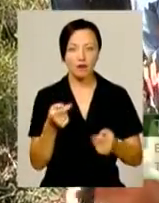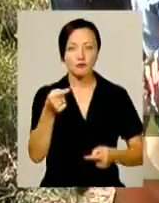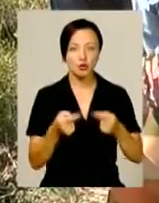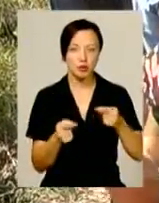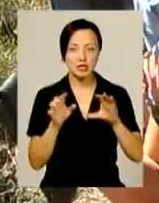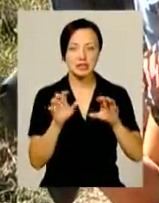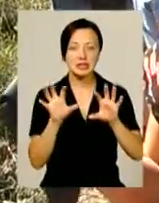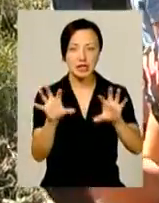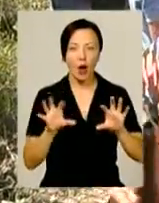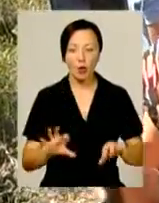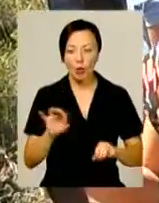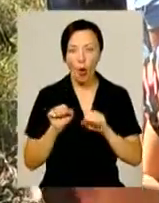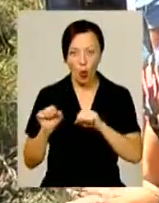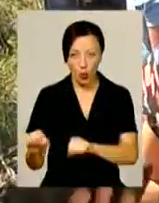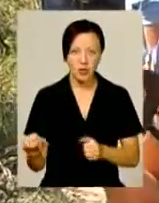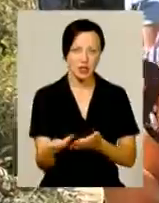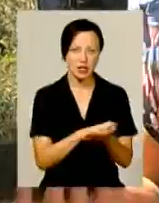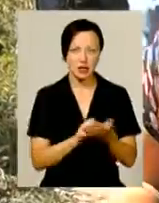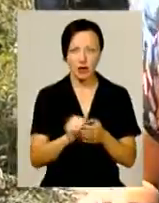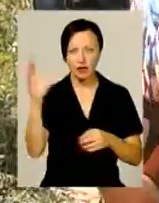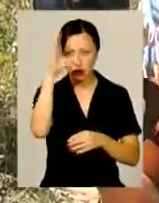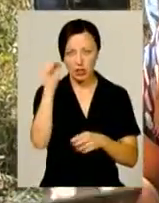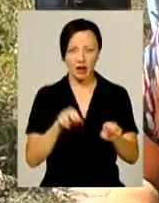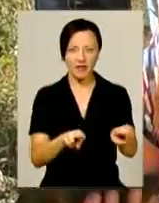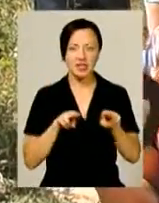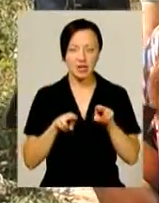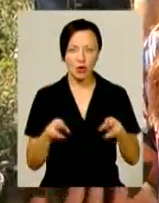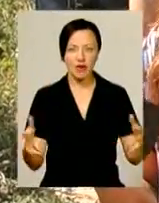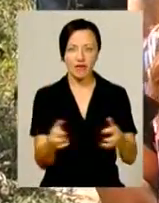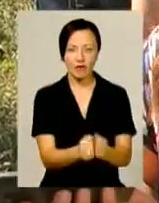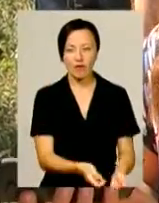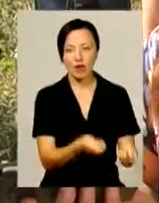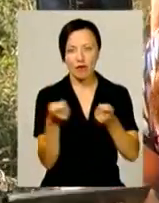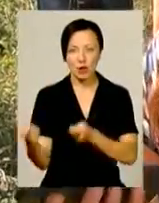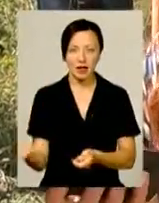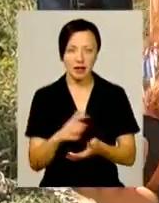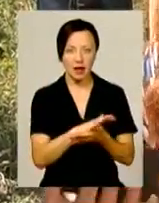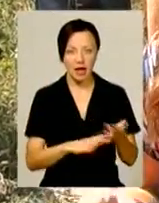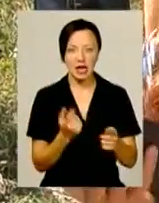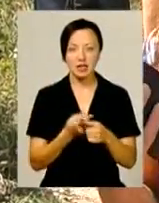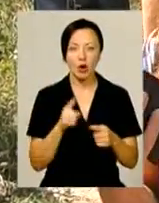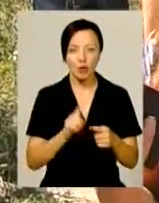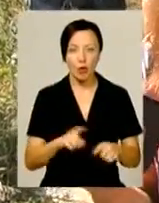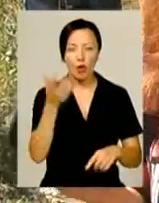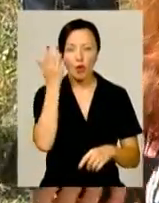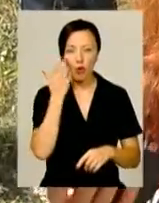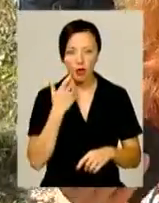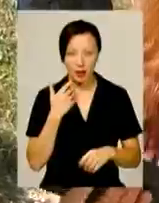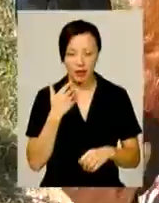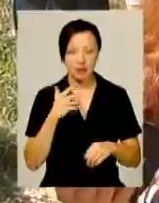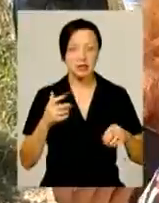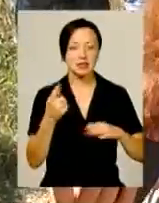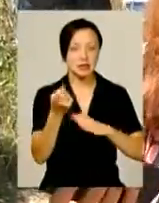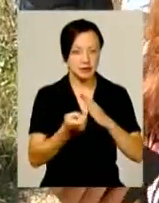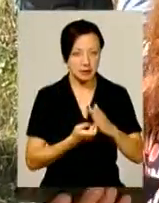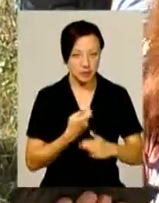закону про охорону тварин знищує. По ночах відстрілюють, відловлюють, вивозять і так далі. Тому коли стало